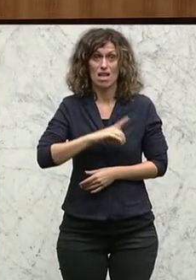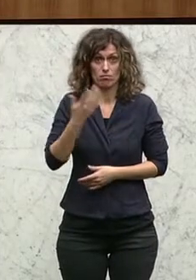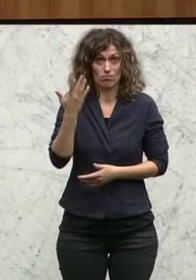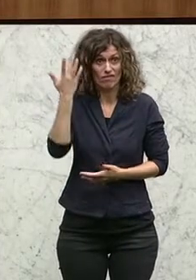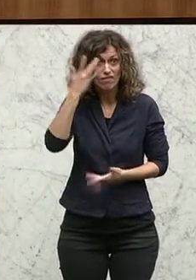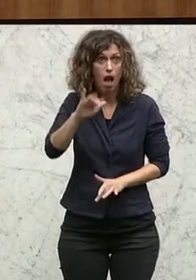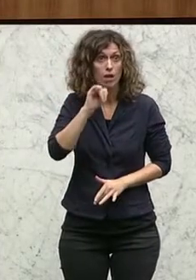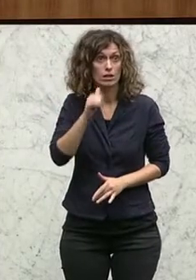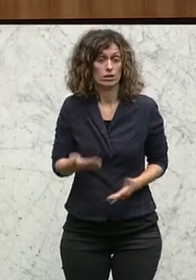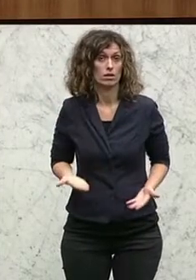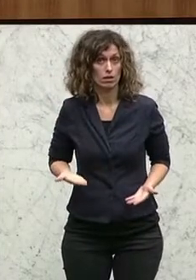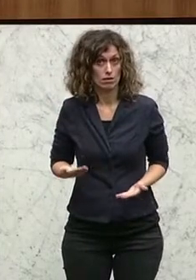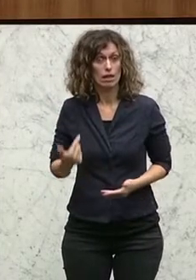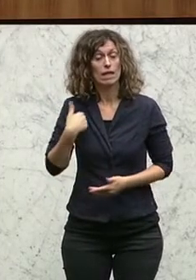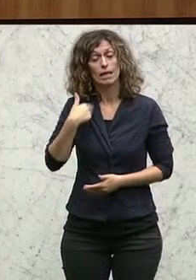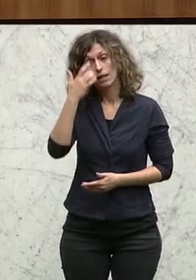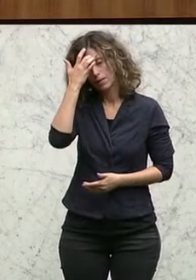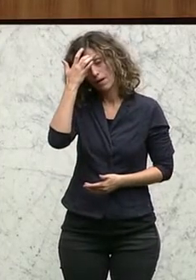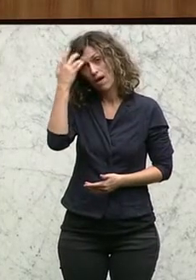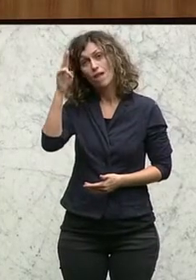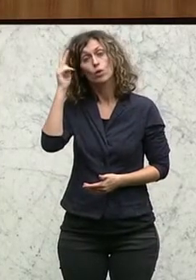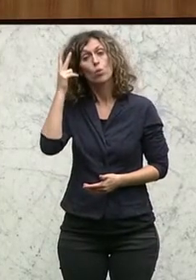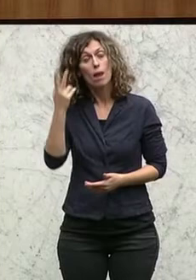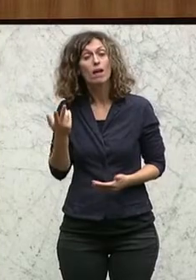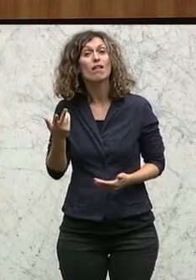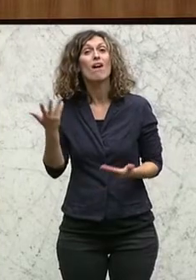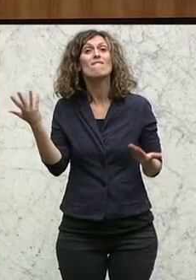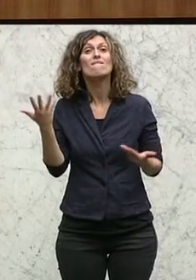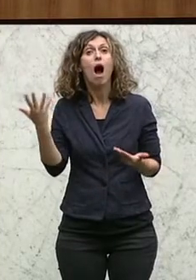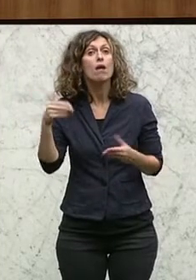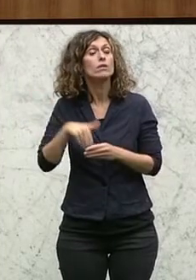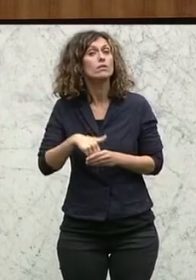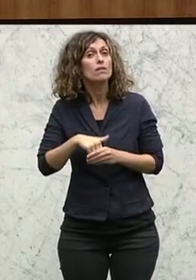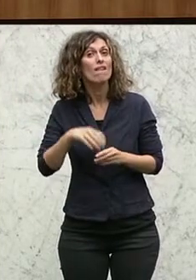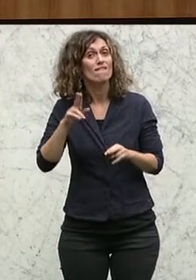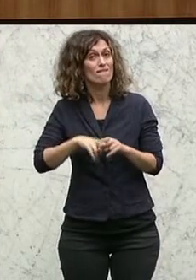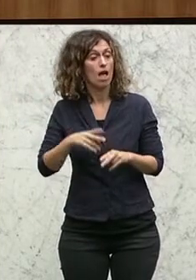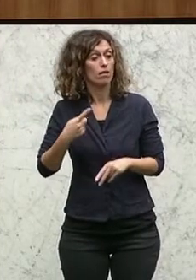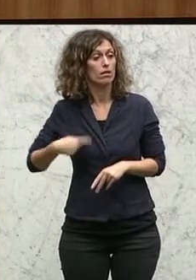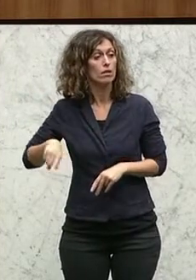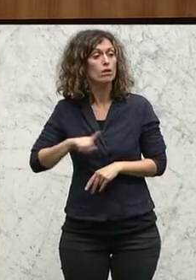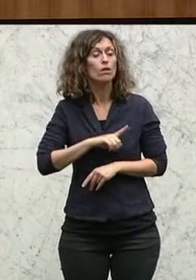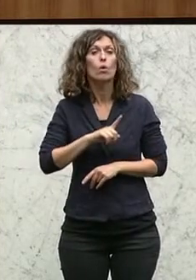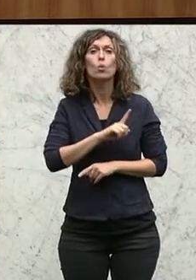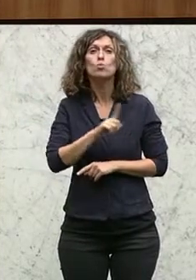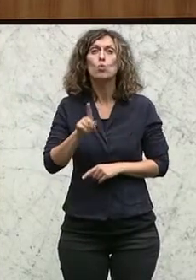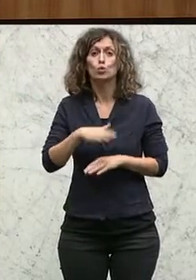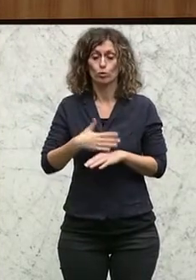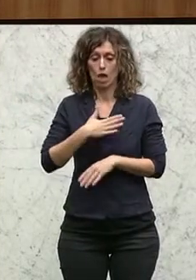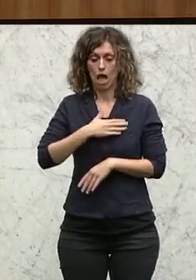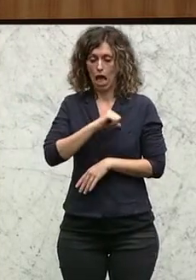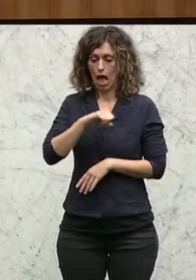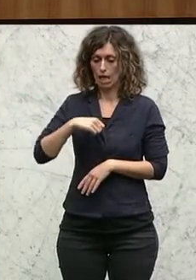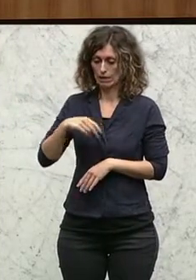ja noch gar nicht. Ich stelle mir die weitere Frage, was wird sein, wenn wir dann nur noch über unsere eigene